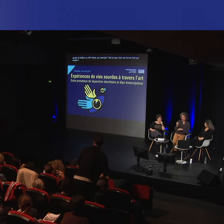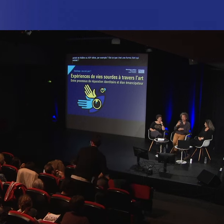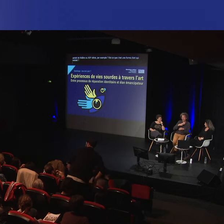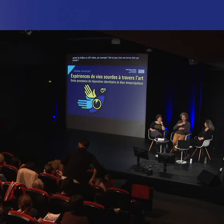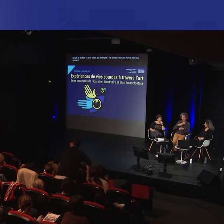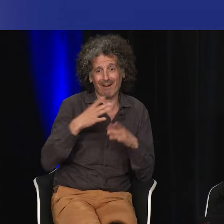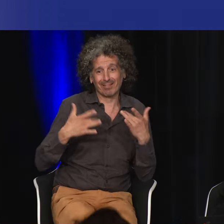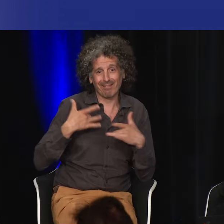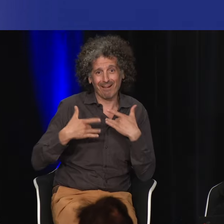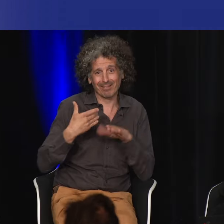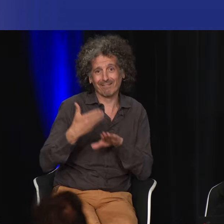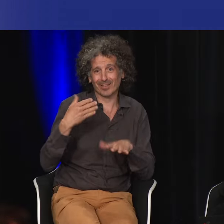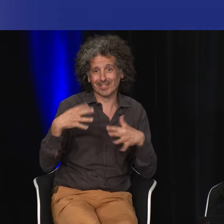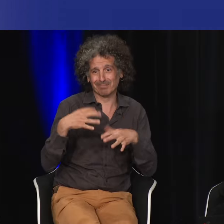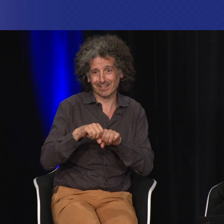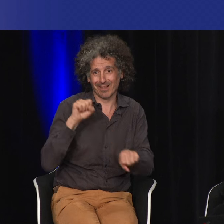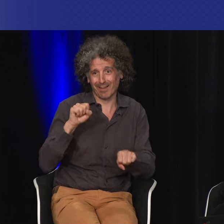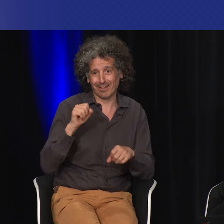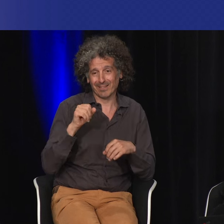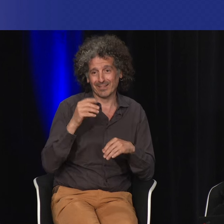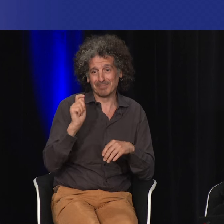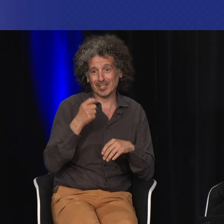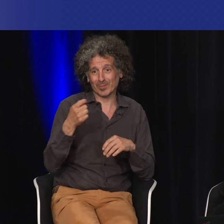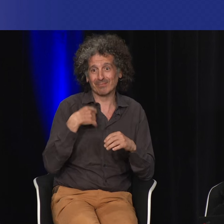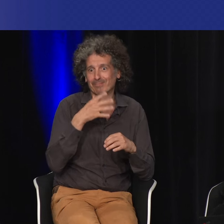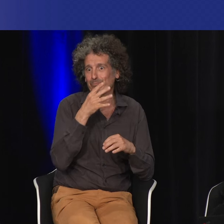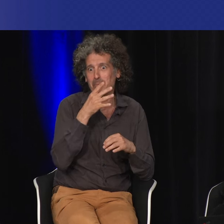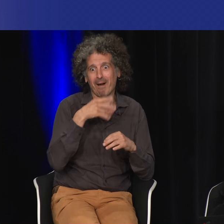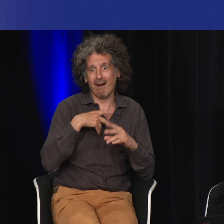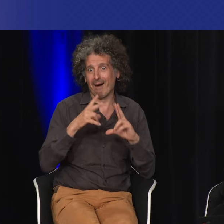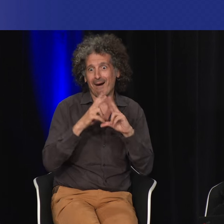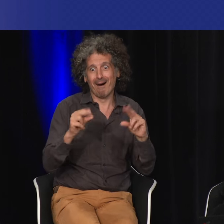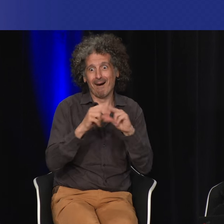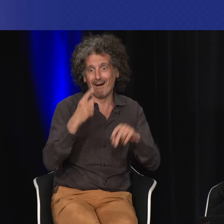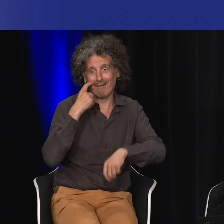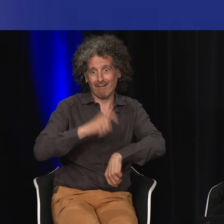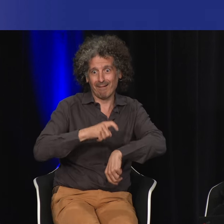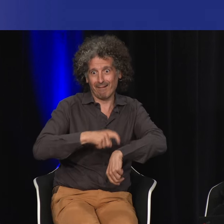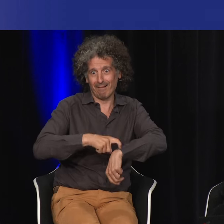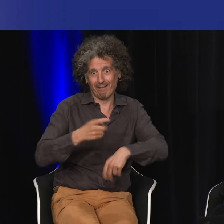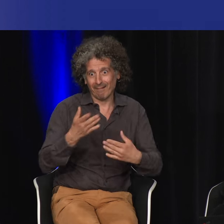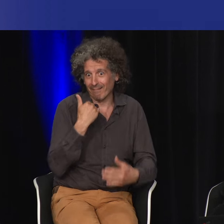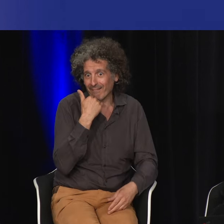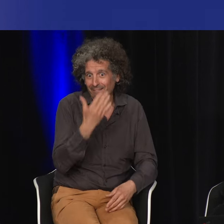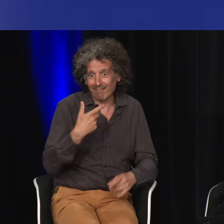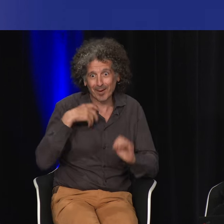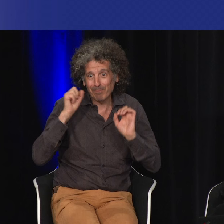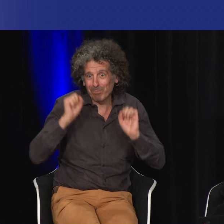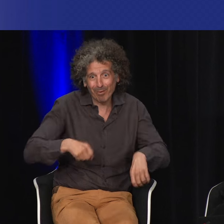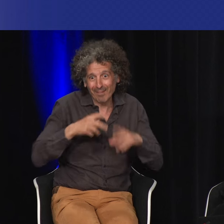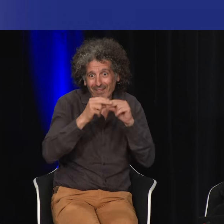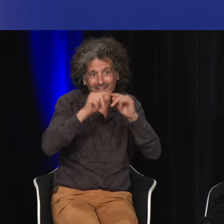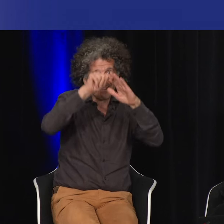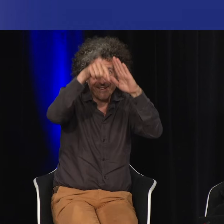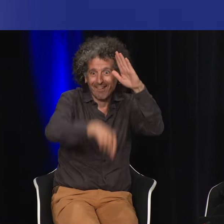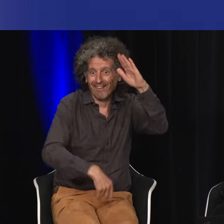oui bien sûr bien sûr que le théâtre existait au 19e siècle bien évidemment mais voilà on était pris par le temps